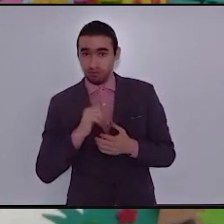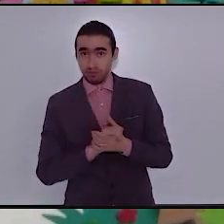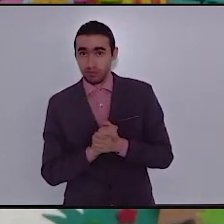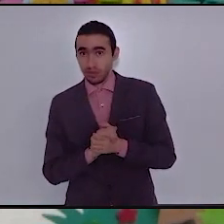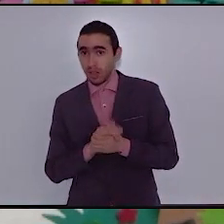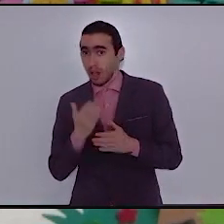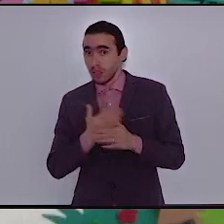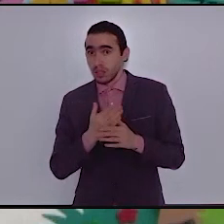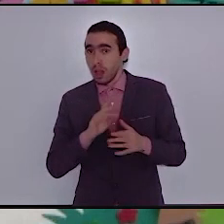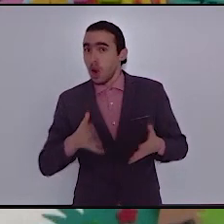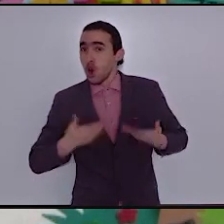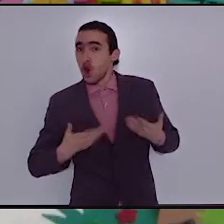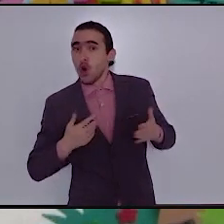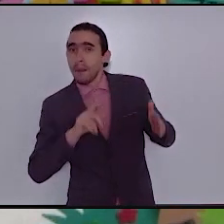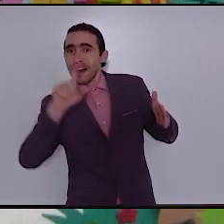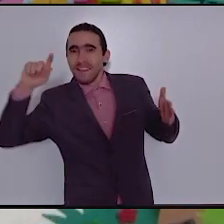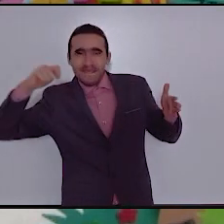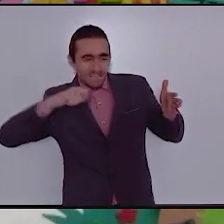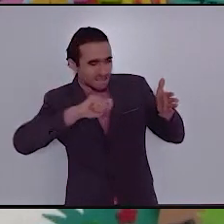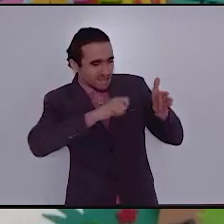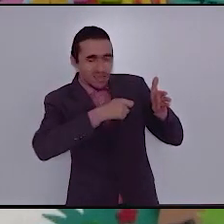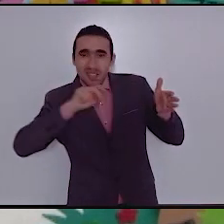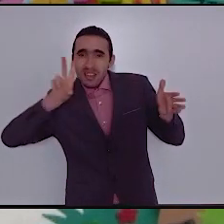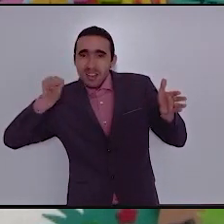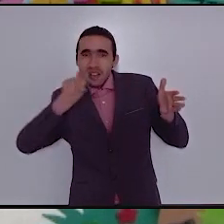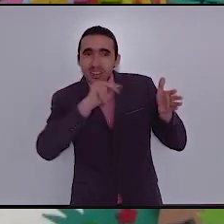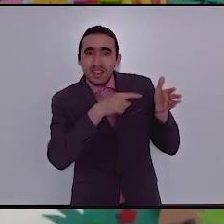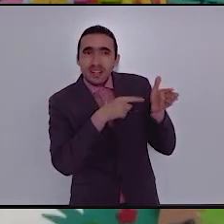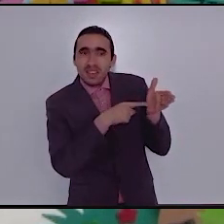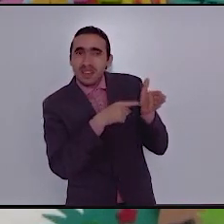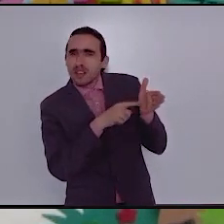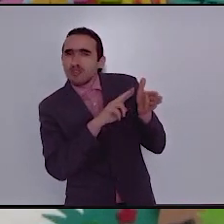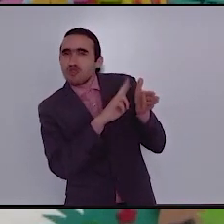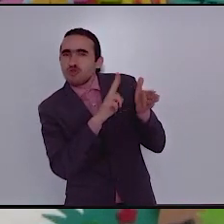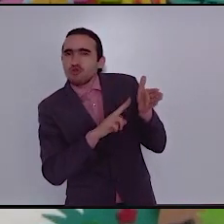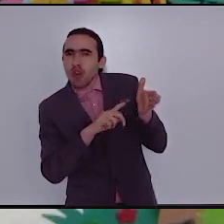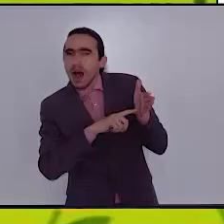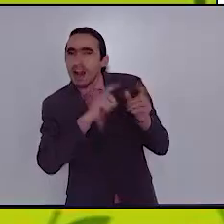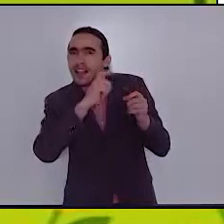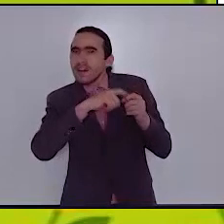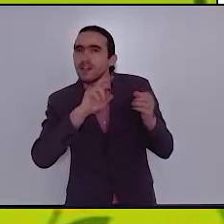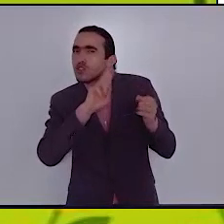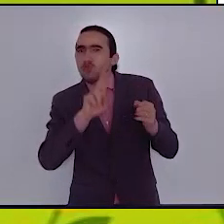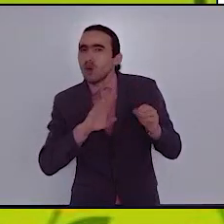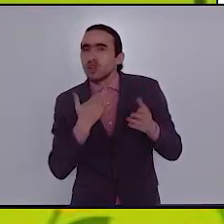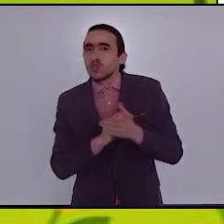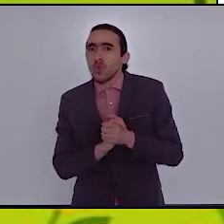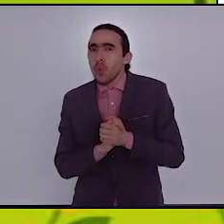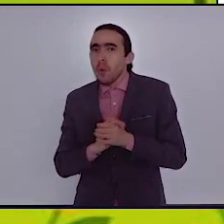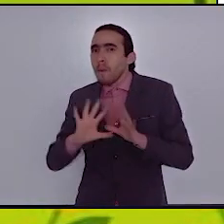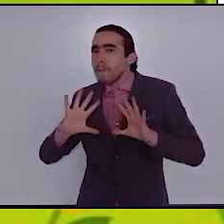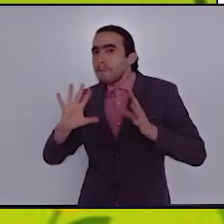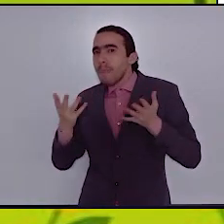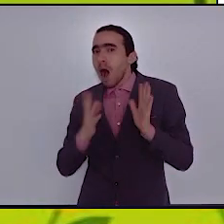حتى نعرف المعنى العام لنص الغراب والجرة هيا بنا ما المعنى العام